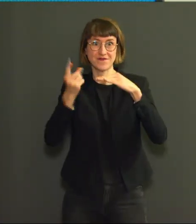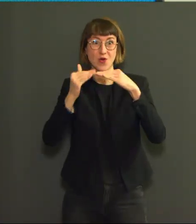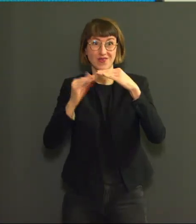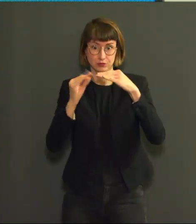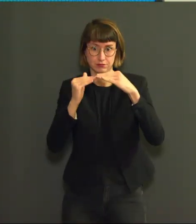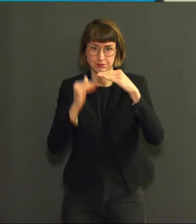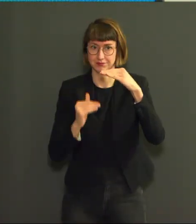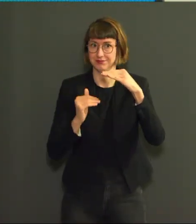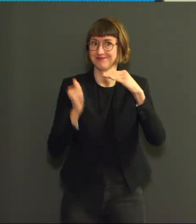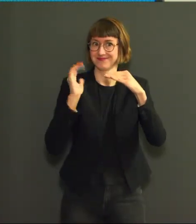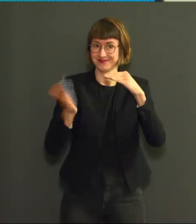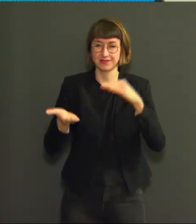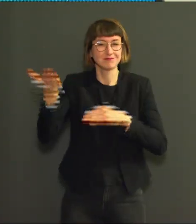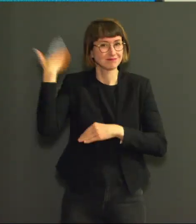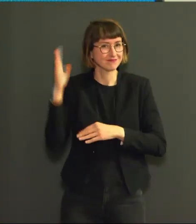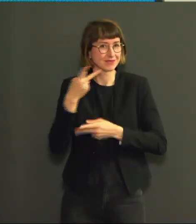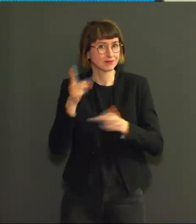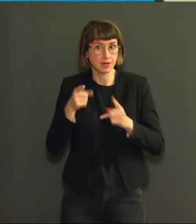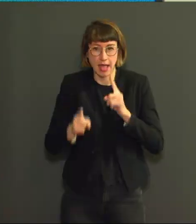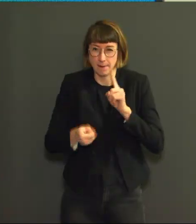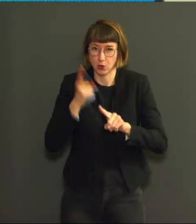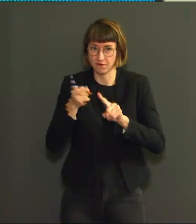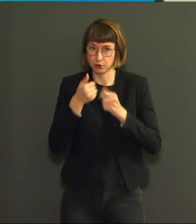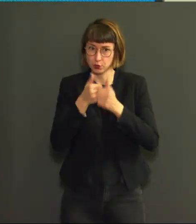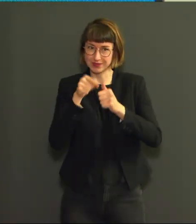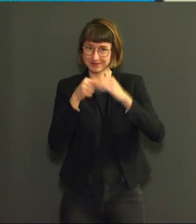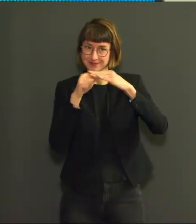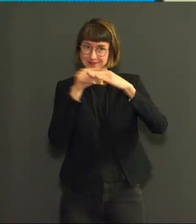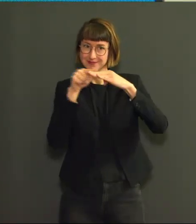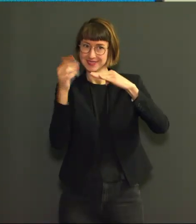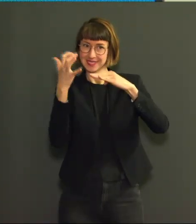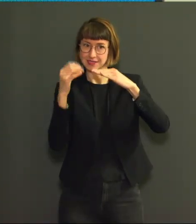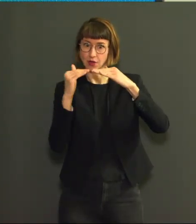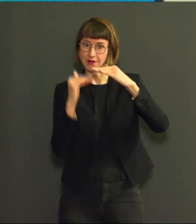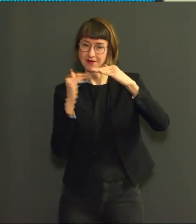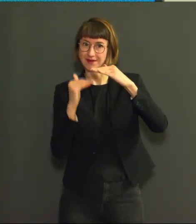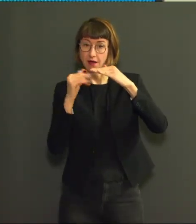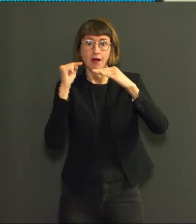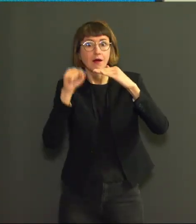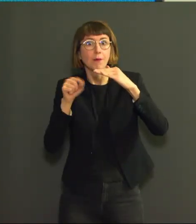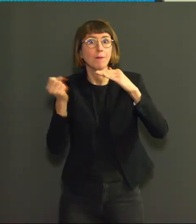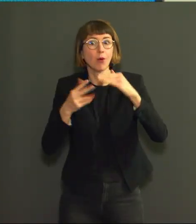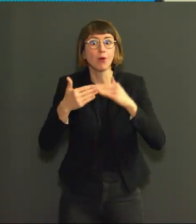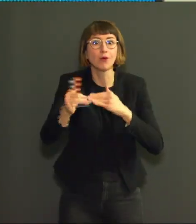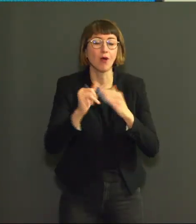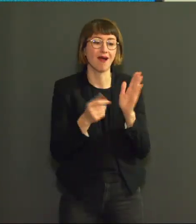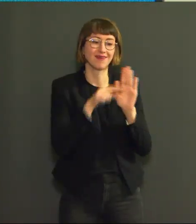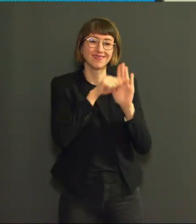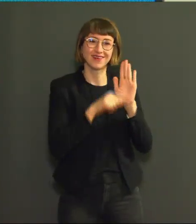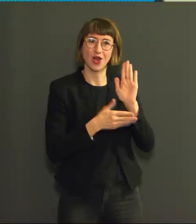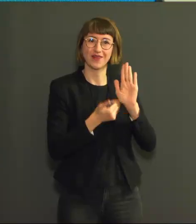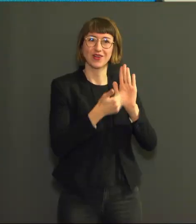manière à permettre de nouveaux assouplissements, en même temps d'ailleurs que la couverture vaccinale.